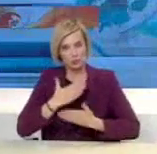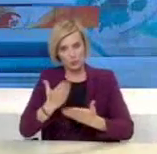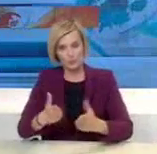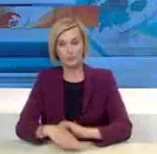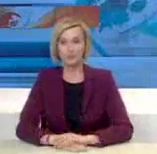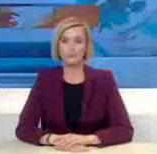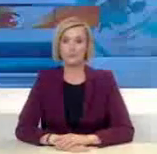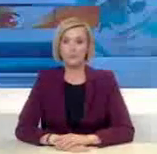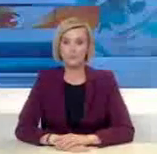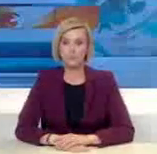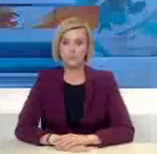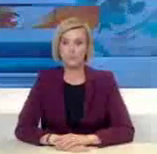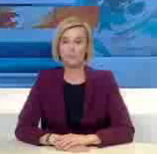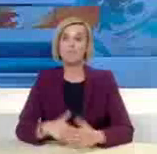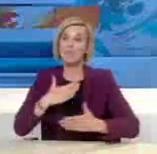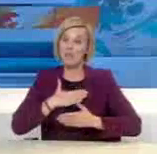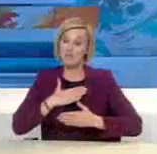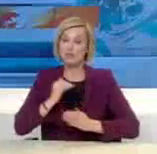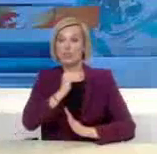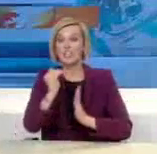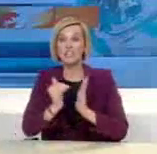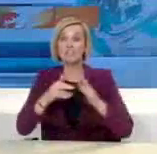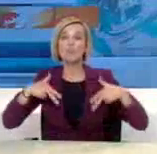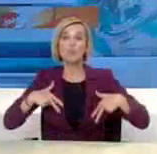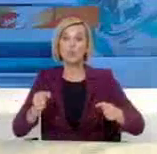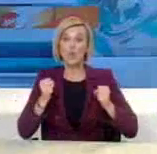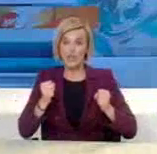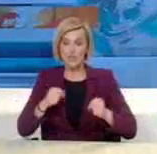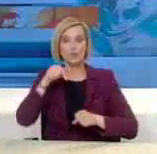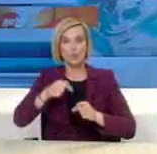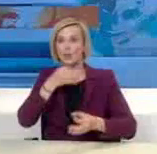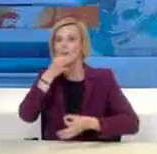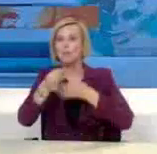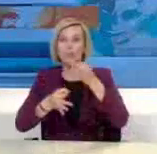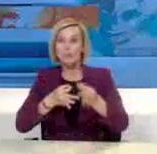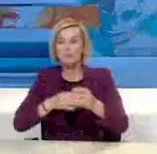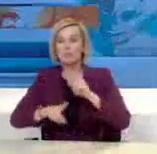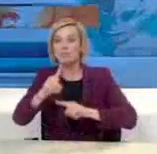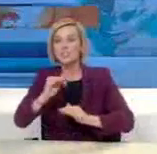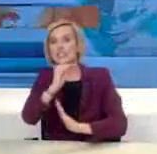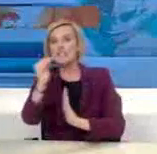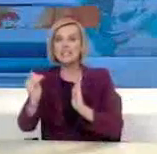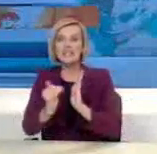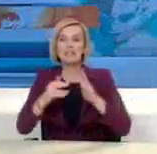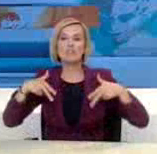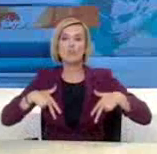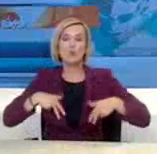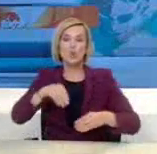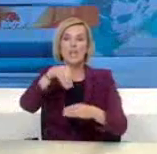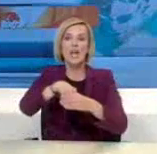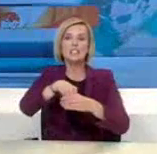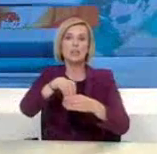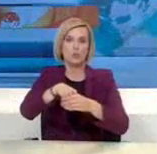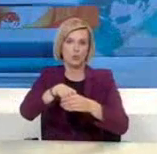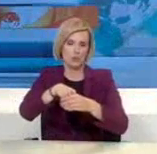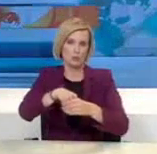Ευχαριστούμε τον Υφυπουργό Υγείας και παρακαλώ τον Υφυπουργό Εσωτερικών, αρμόδιο για θέματα των οργανισμών τοπικής